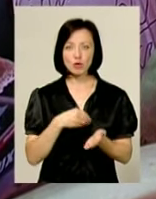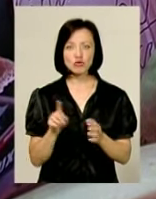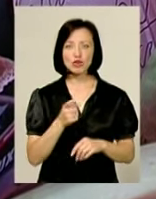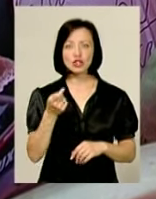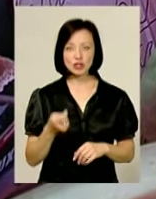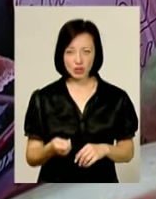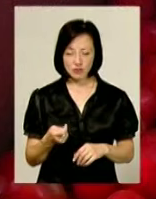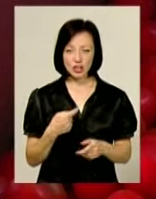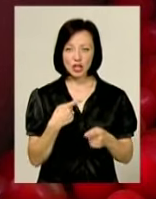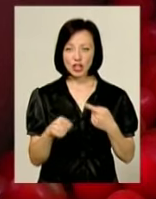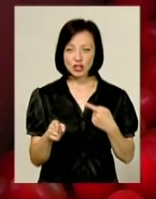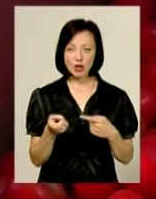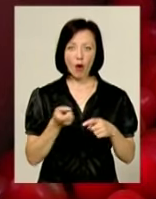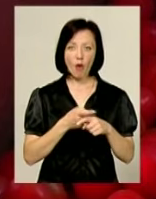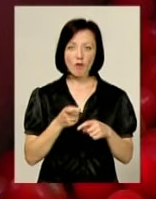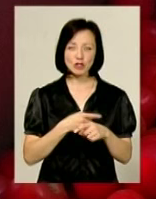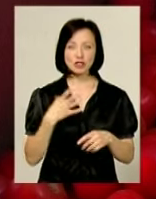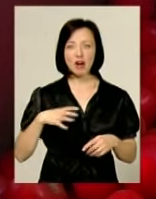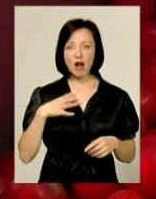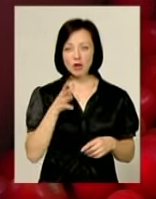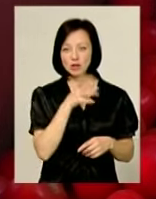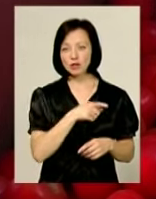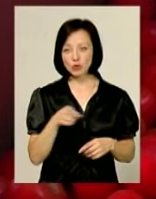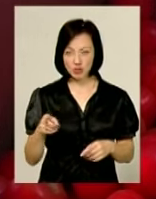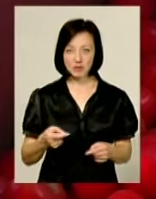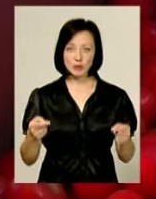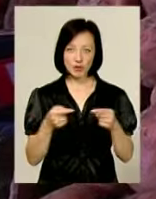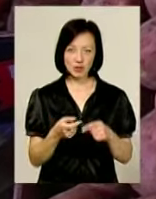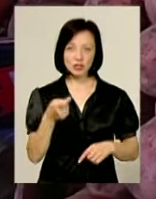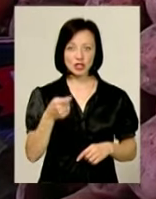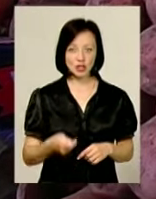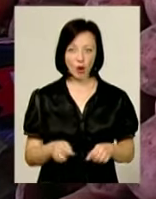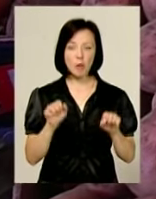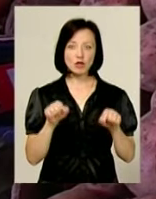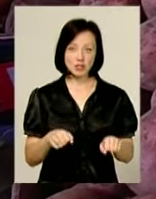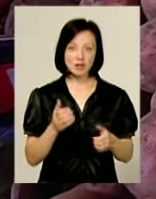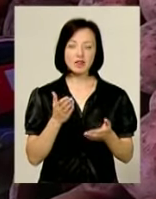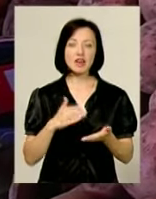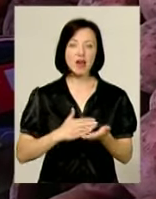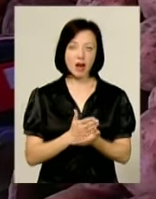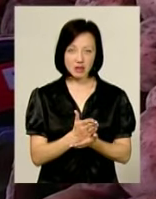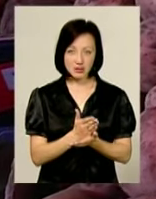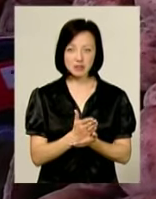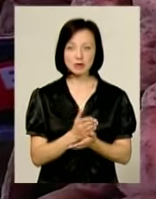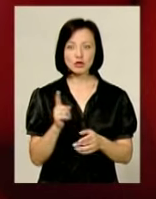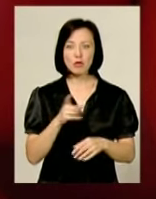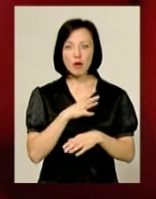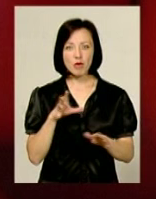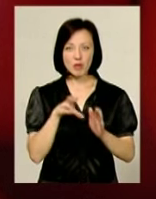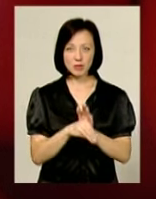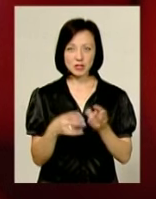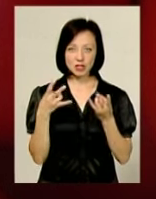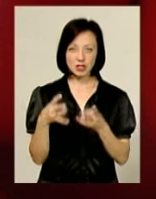дешевше. На інші види овочів чекають сезону, а відповідно – і здешевлення. Важливою є і якість овочів, аби в них не було в місту